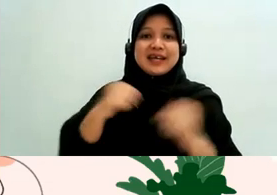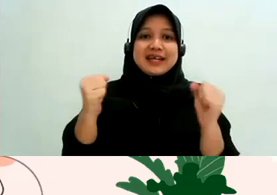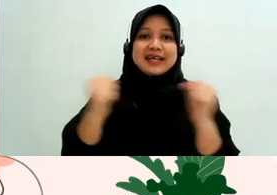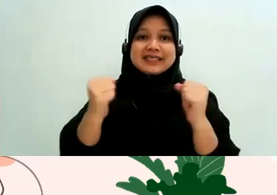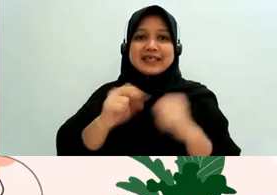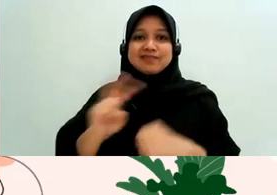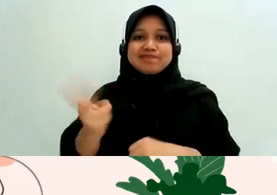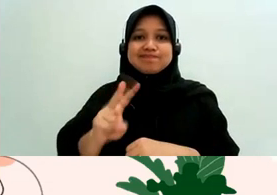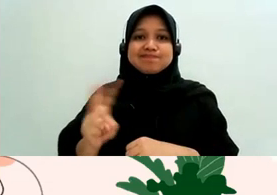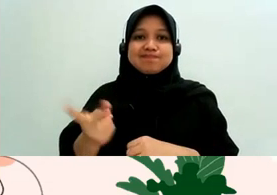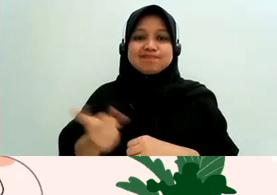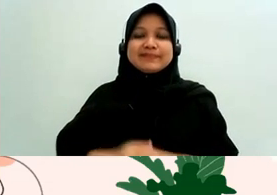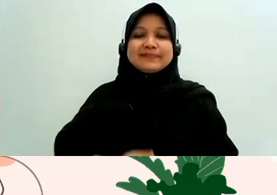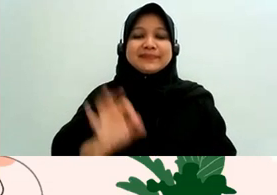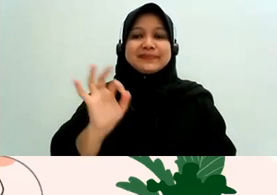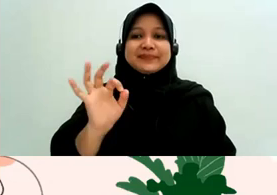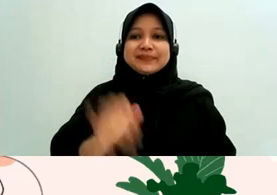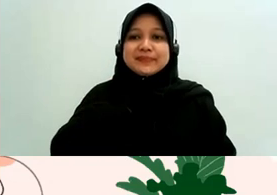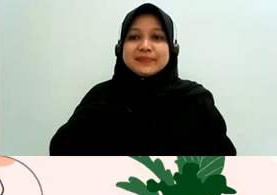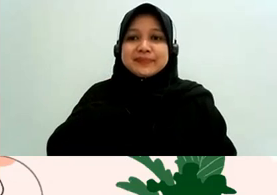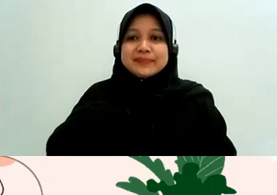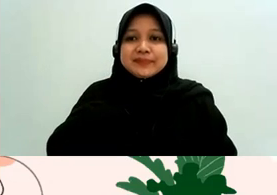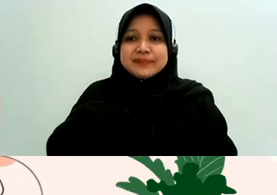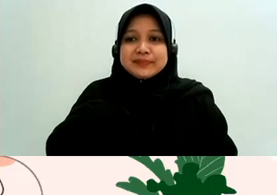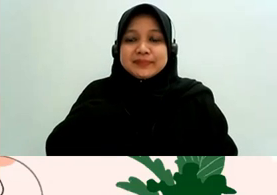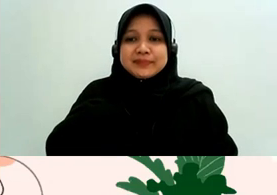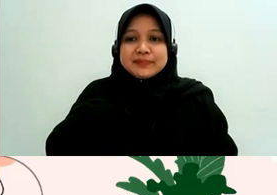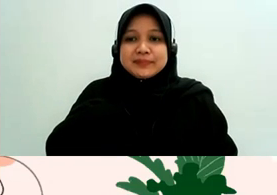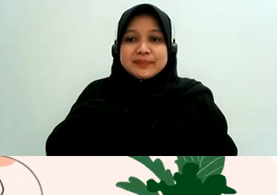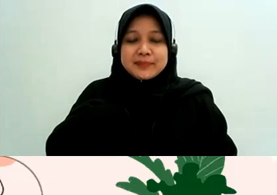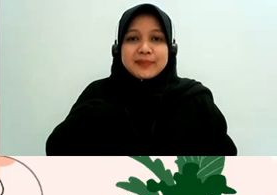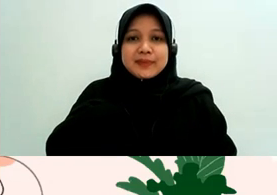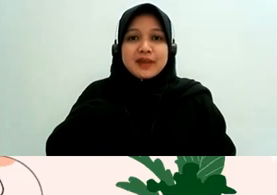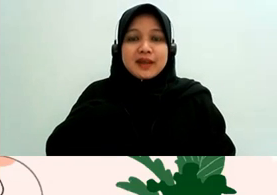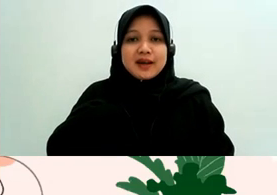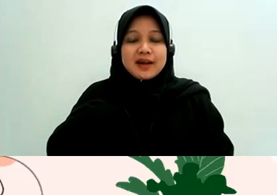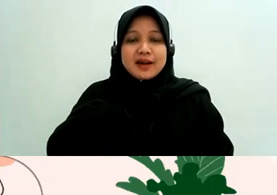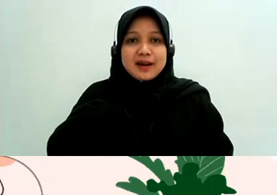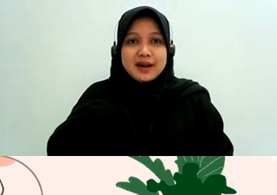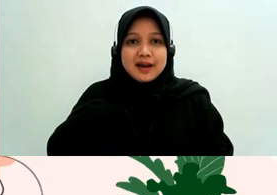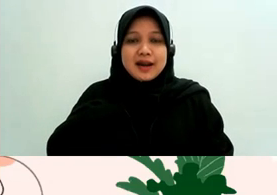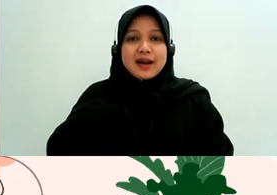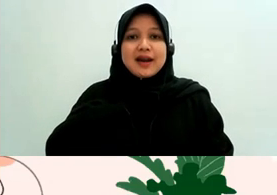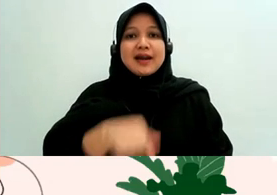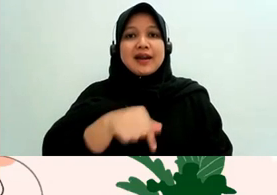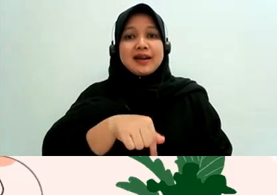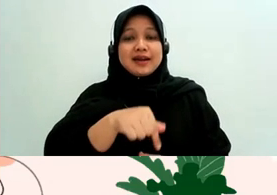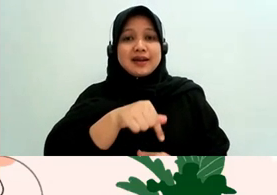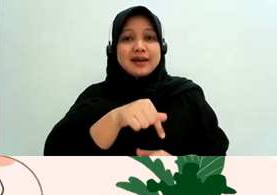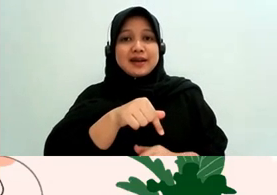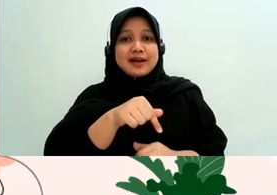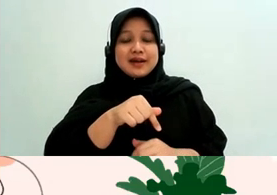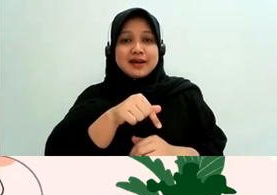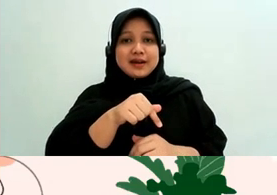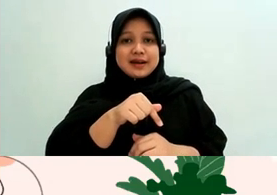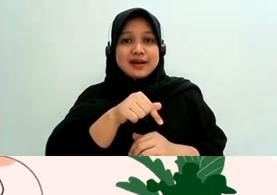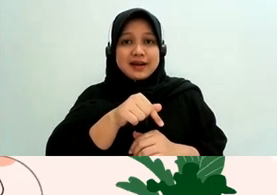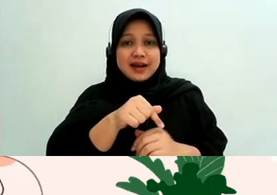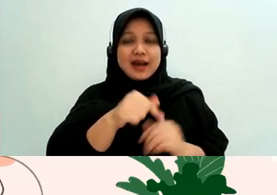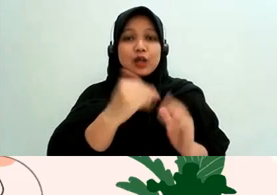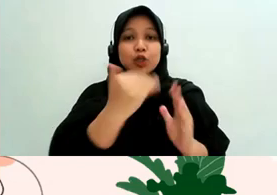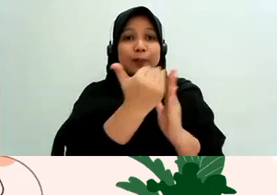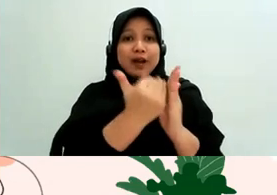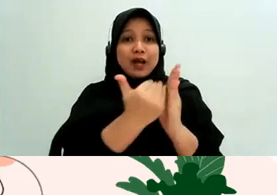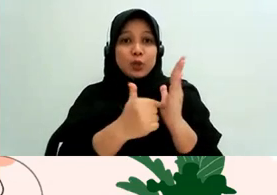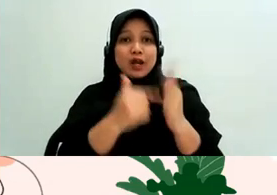selain dia mendapatkan keistimewaan lewat peraturan-peraturan yang berlaku untuk difabel maka dia